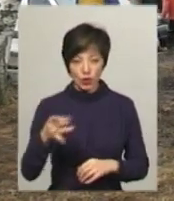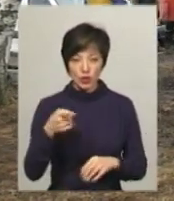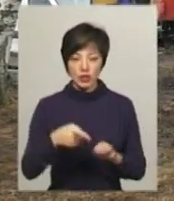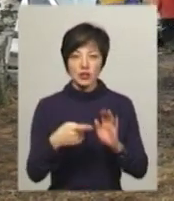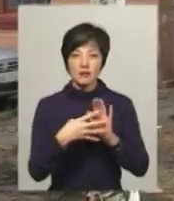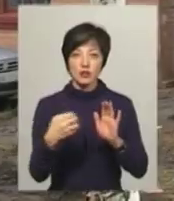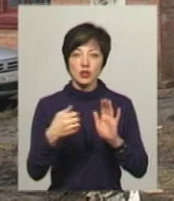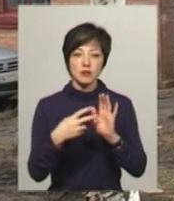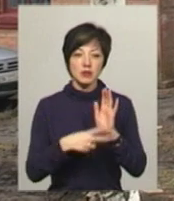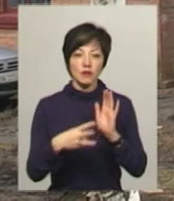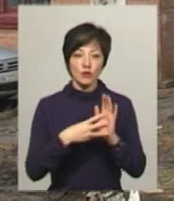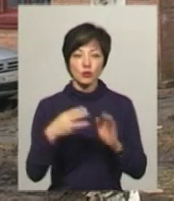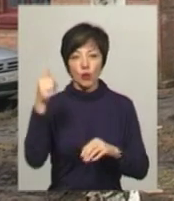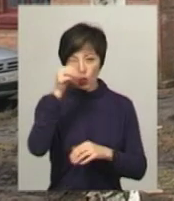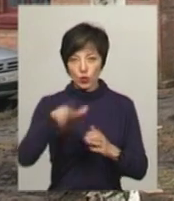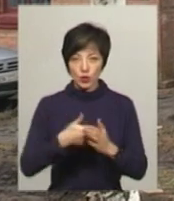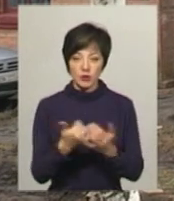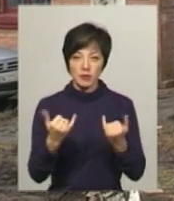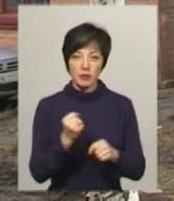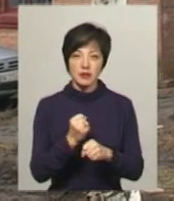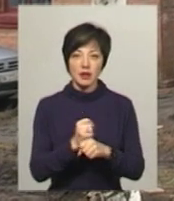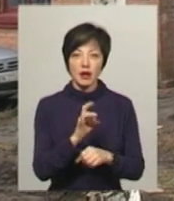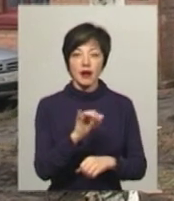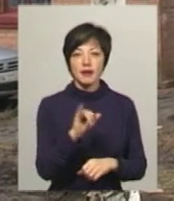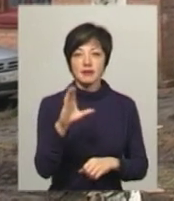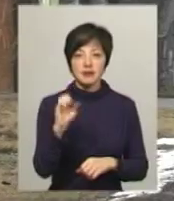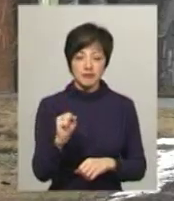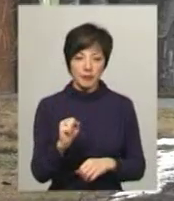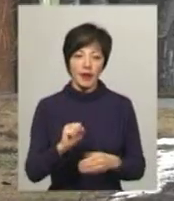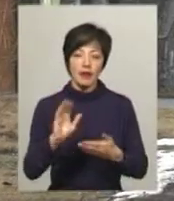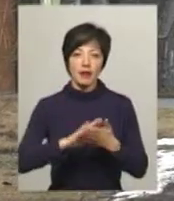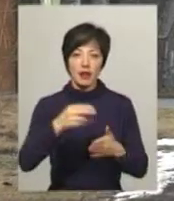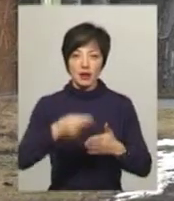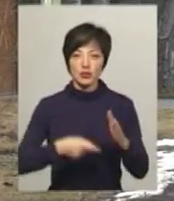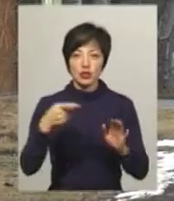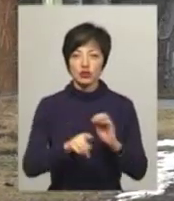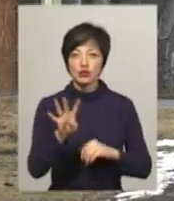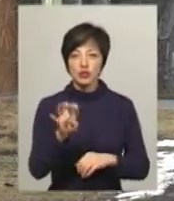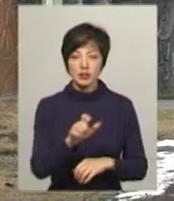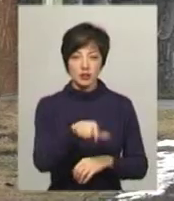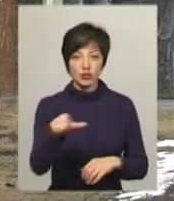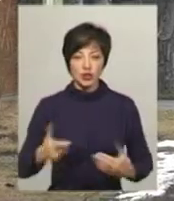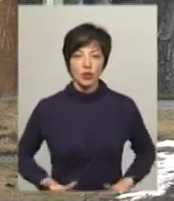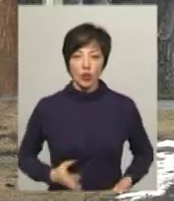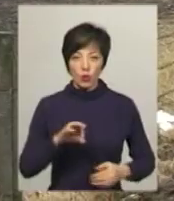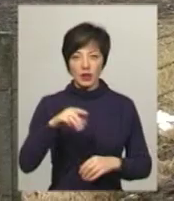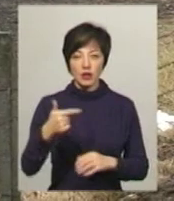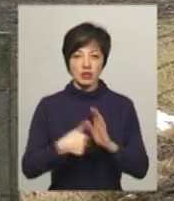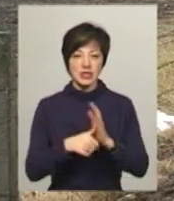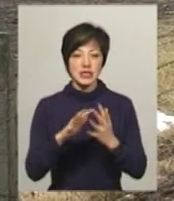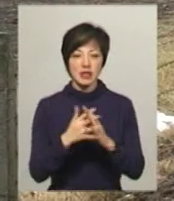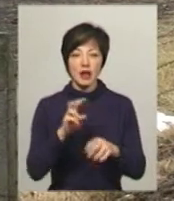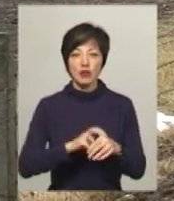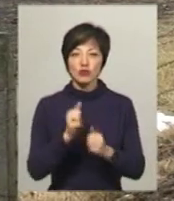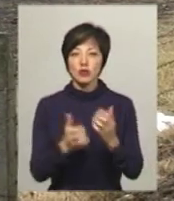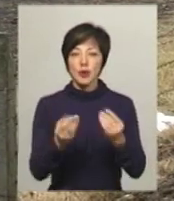1978 року і дотепер працює Раїса Макутра. Декларації з нею підписали 1400 жителів ОТГ з шести сіл. Лікарка